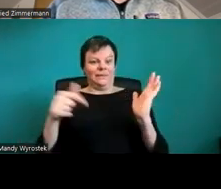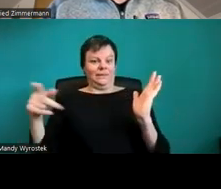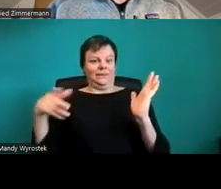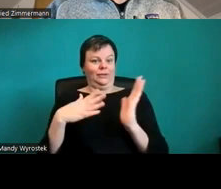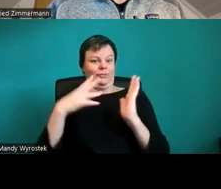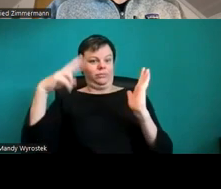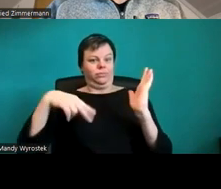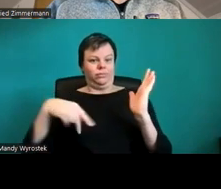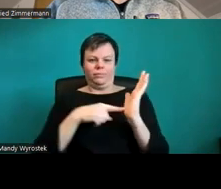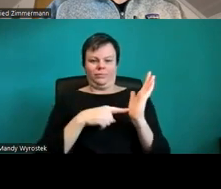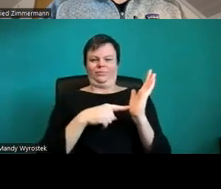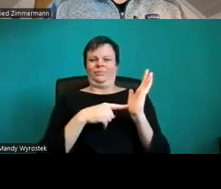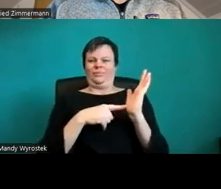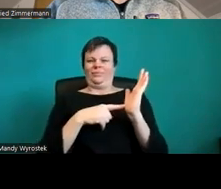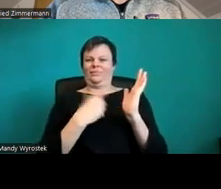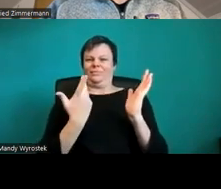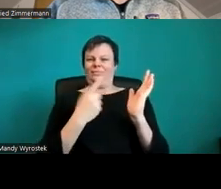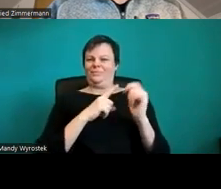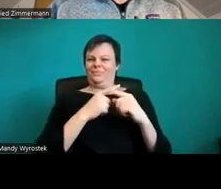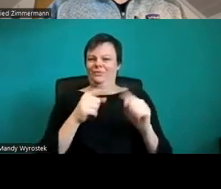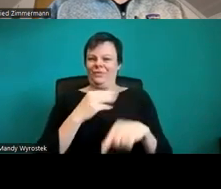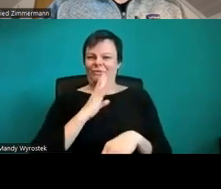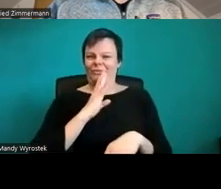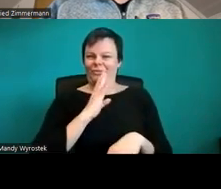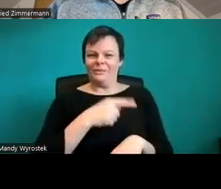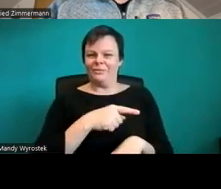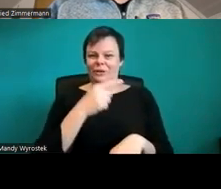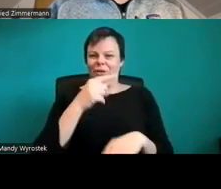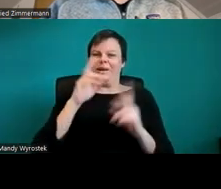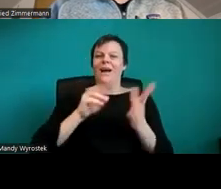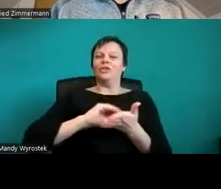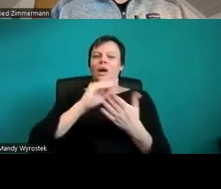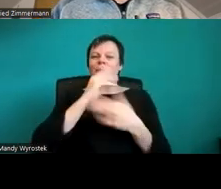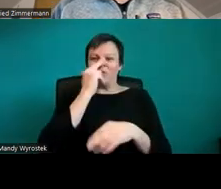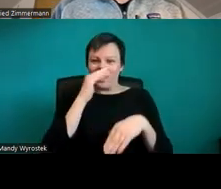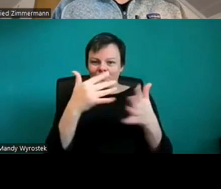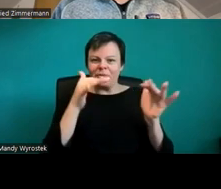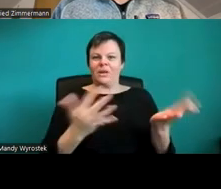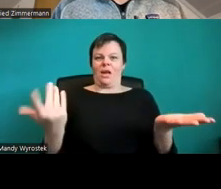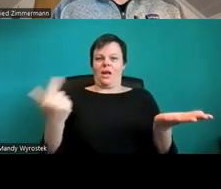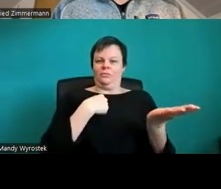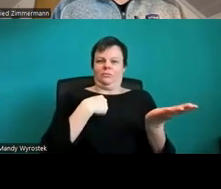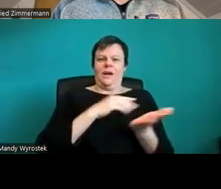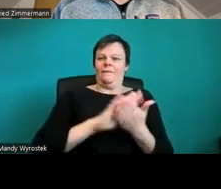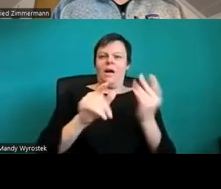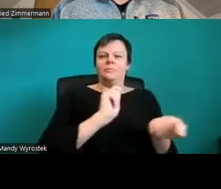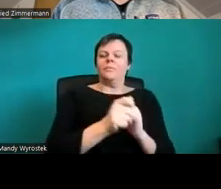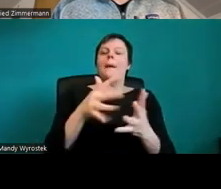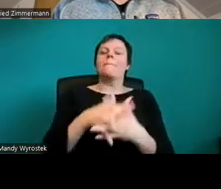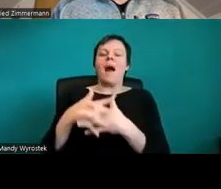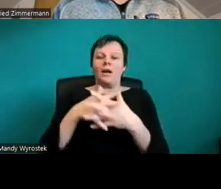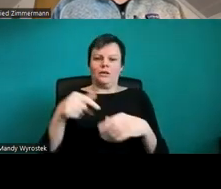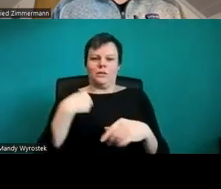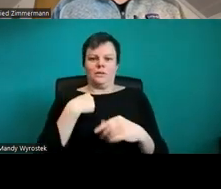Ich markiere das. Sprachefenster, ausgewählt, Englisch, okay. Foliebereich, Folie 15, Gesetzefolie,